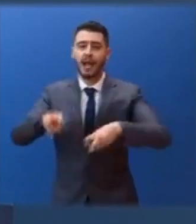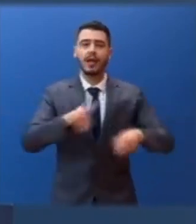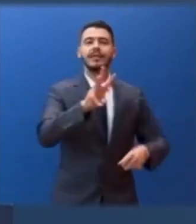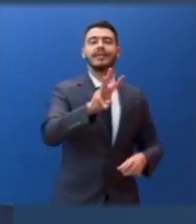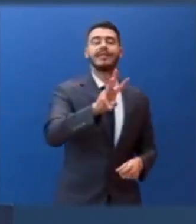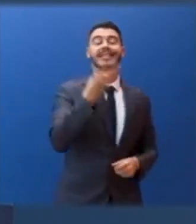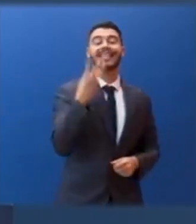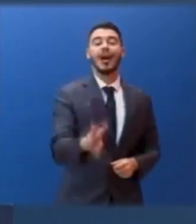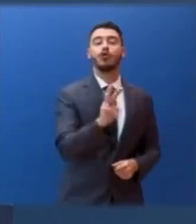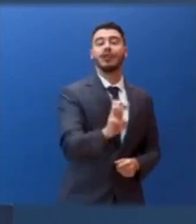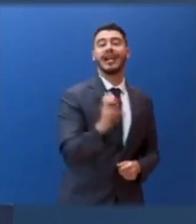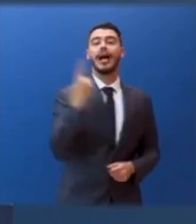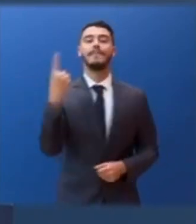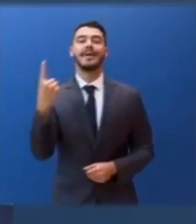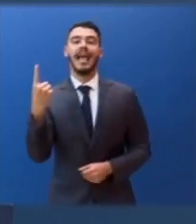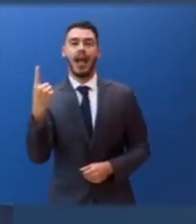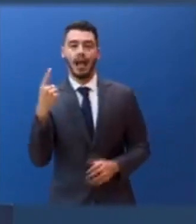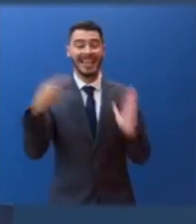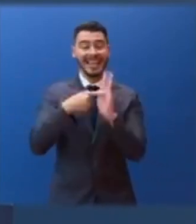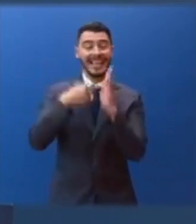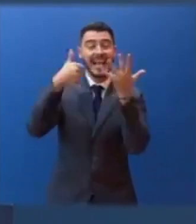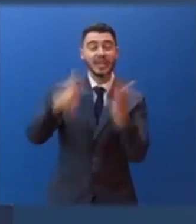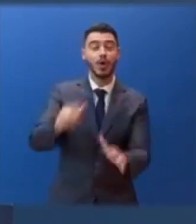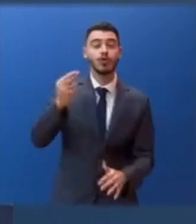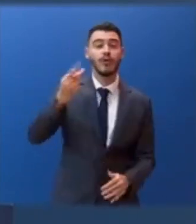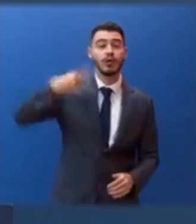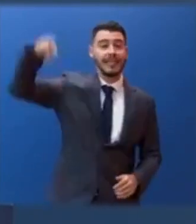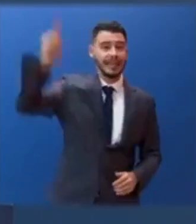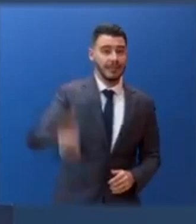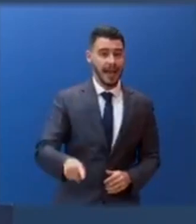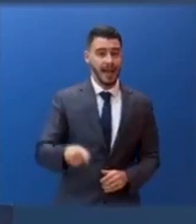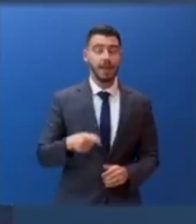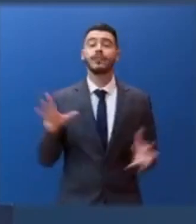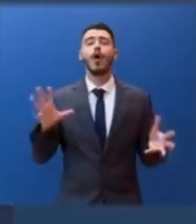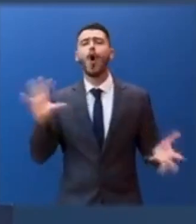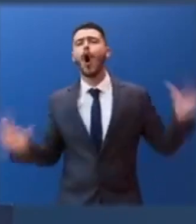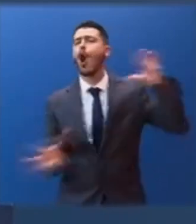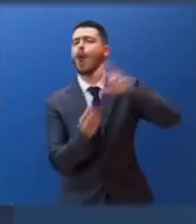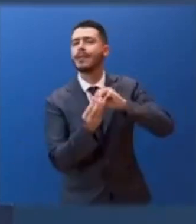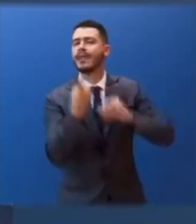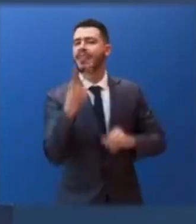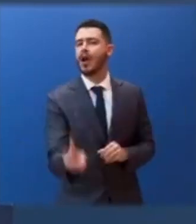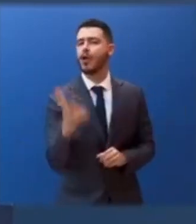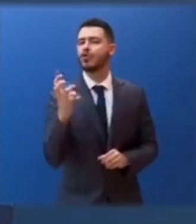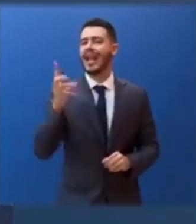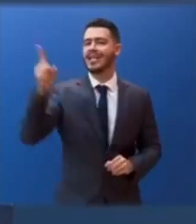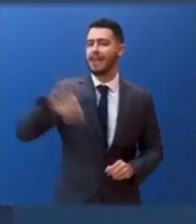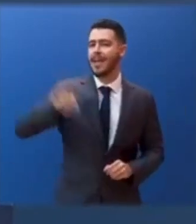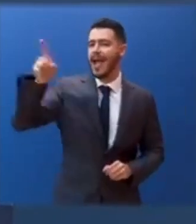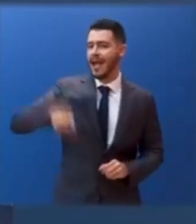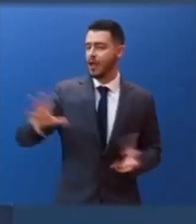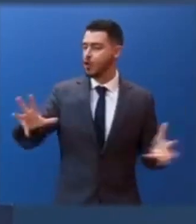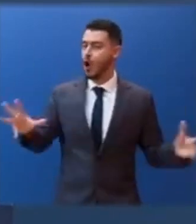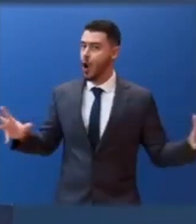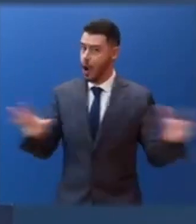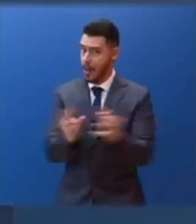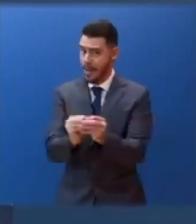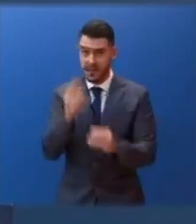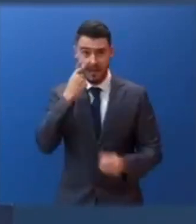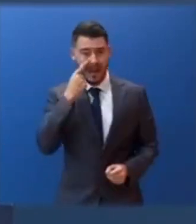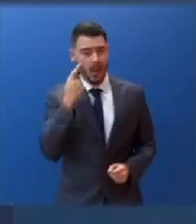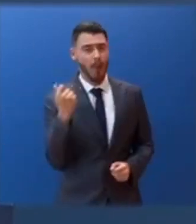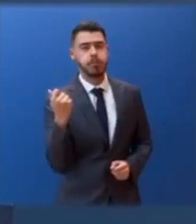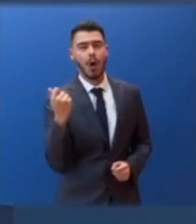επί 1.600 ευρώ την ημέρα, επί πάνω από 230 μέρες, αν κάνω καλά στους υπολογισμούς για τους 7,5 μήνες. Θα δείτε ότι είναι ένα